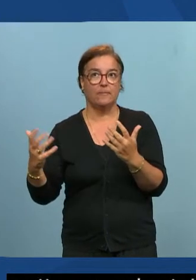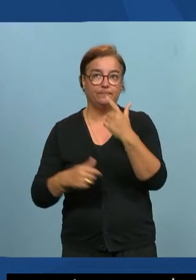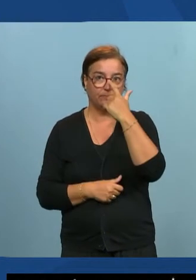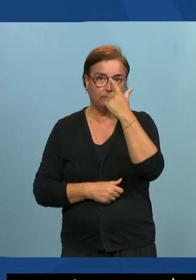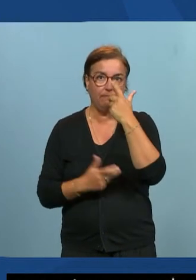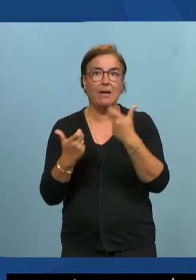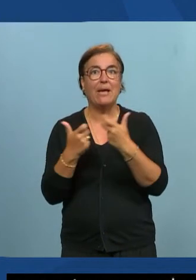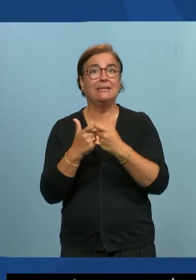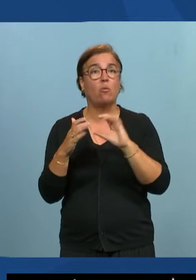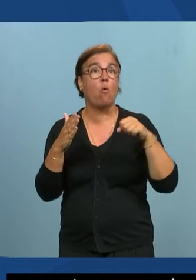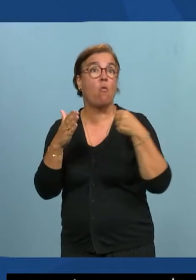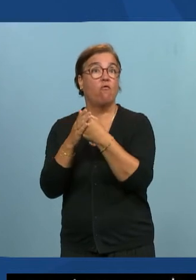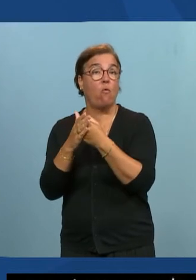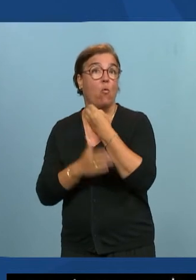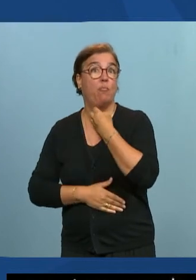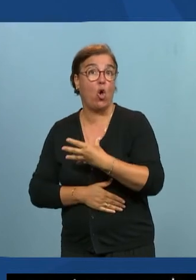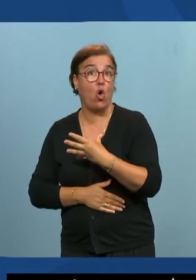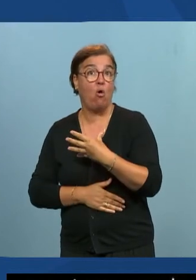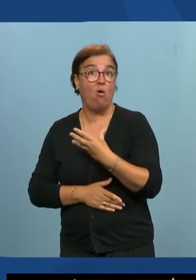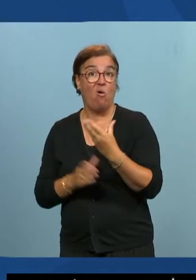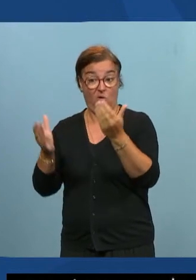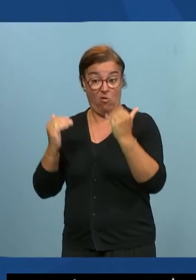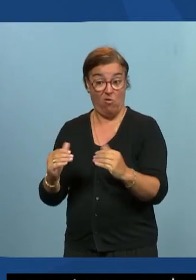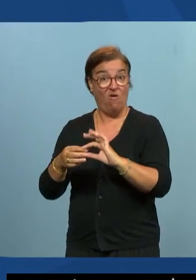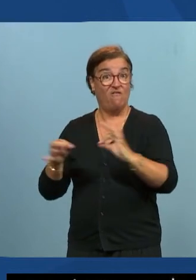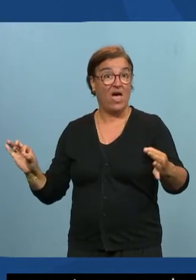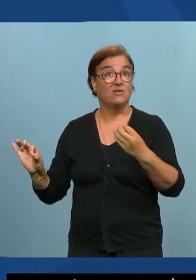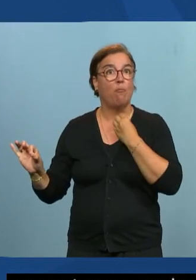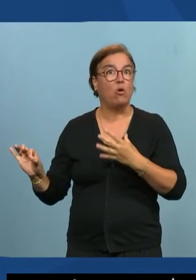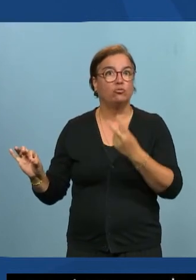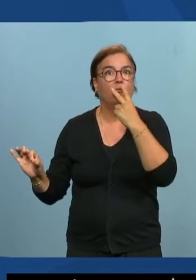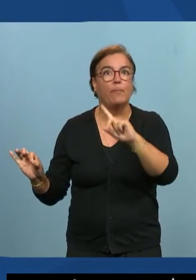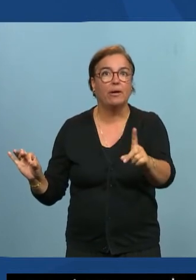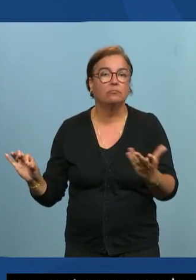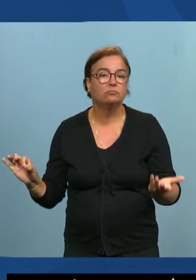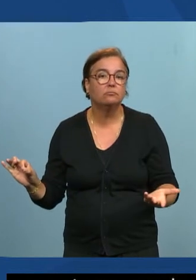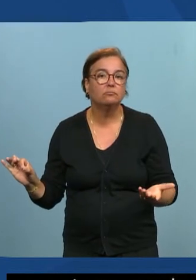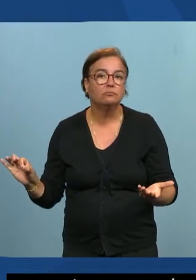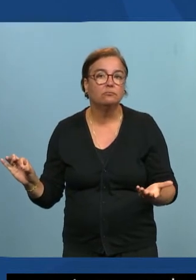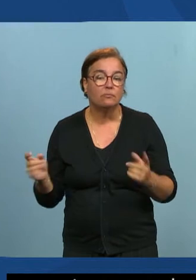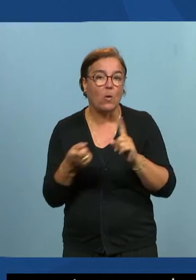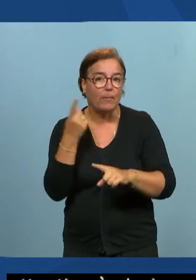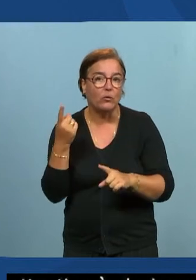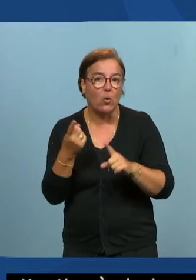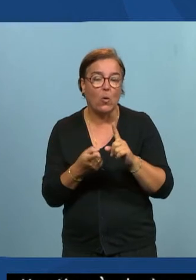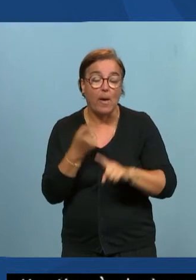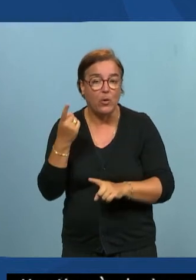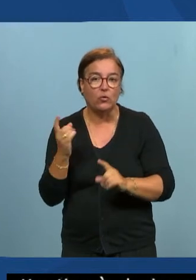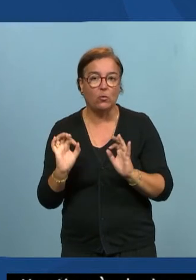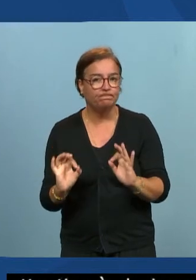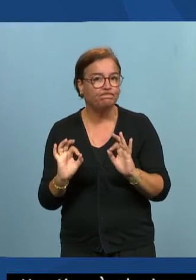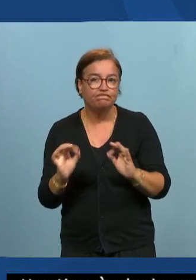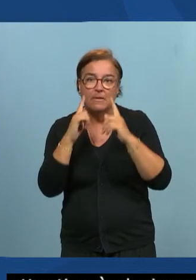vous avez un fond blanc et vous mettez des sous-titres blancs forcément on va pas les voir c'est important de faire